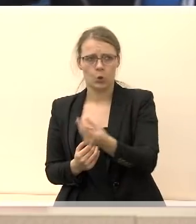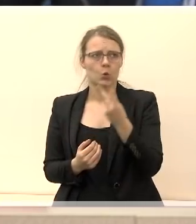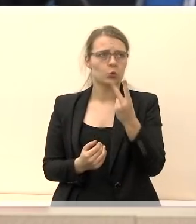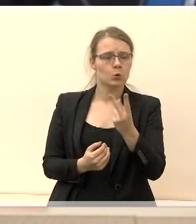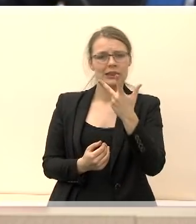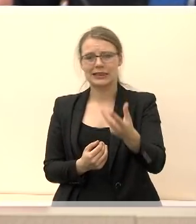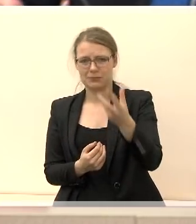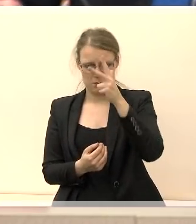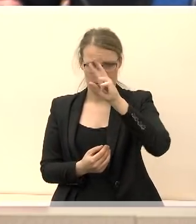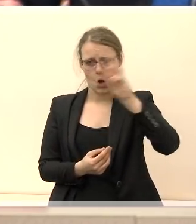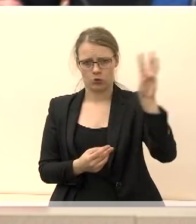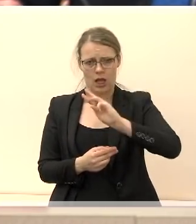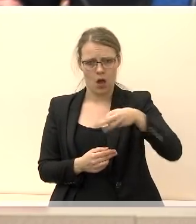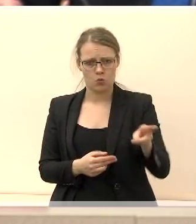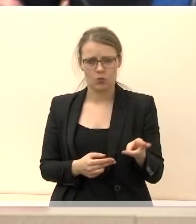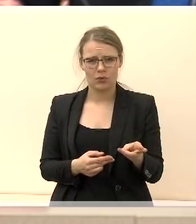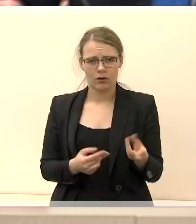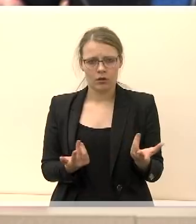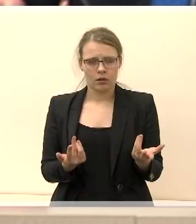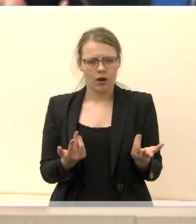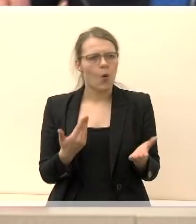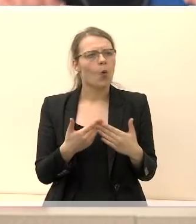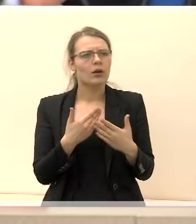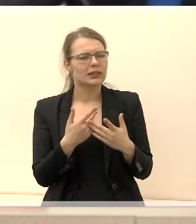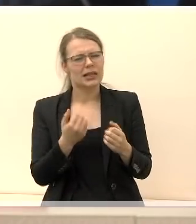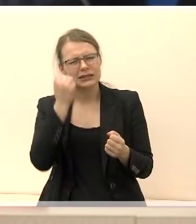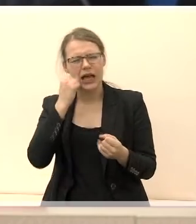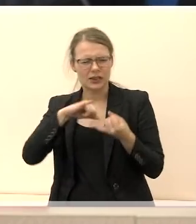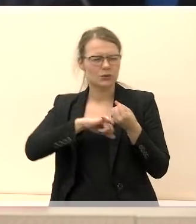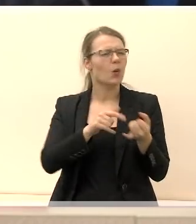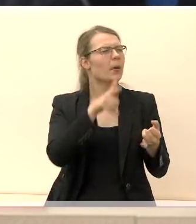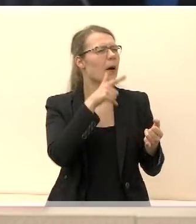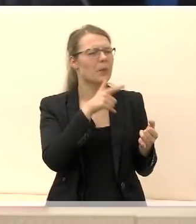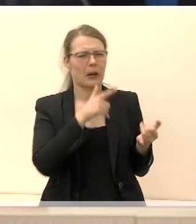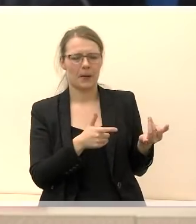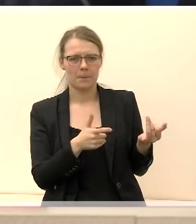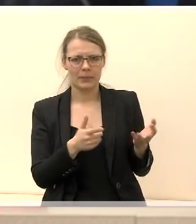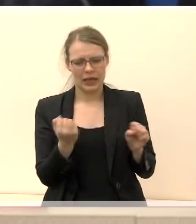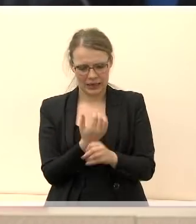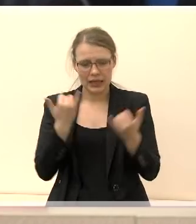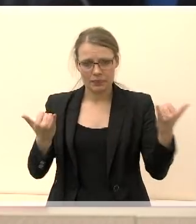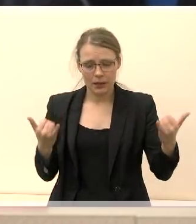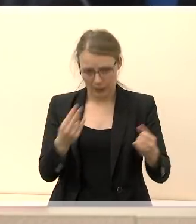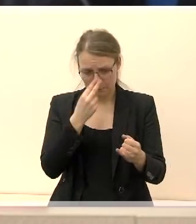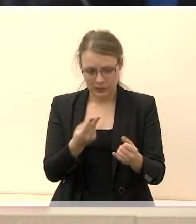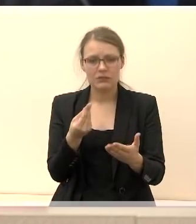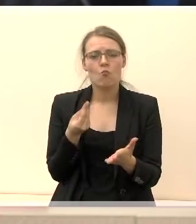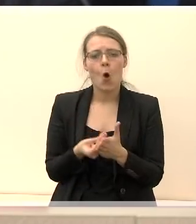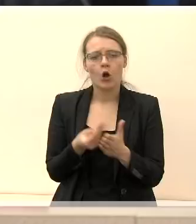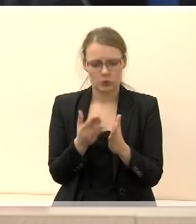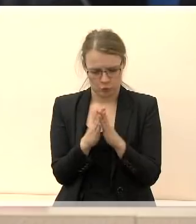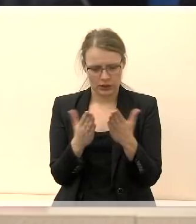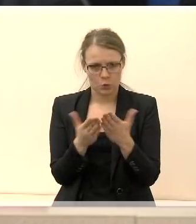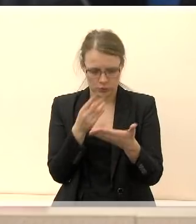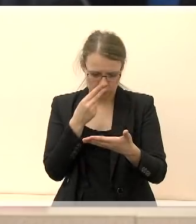milijonus eurų. Jūs sakysite, prie ko čia seniai įvykiai? Jūs atsiveiskite savo šiandien mokėjimo knygutės ir pažiūrėsite,